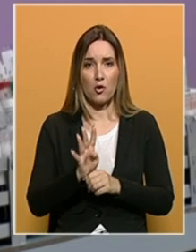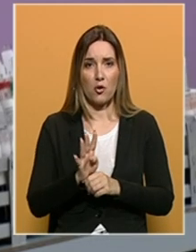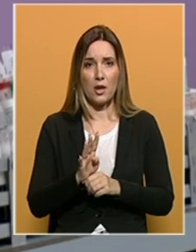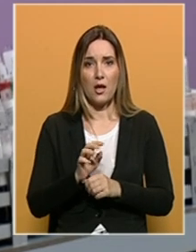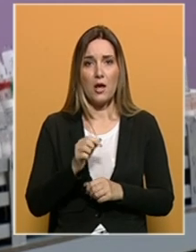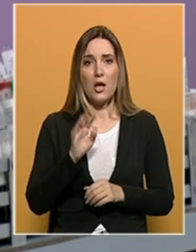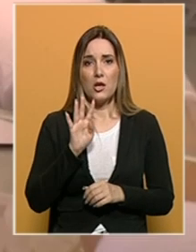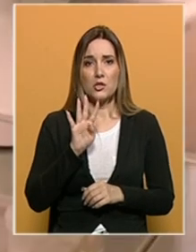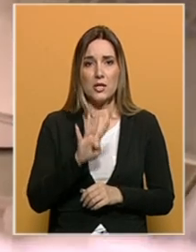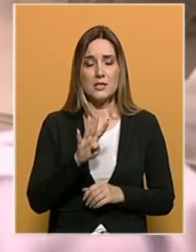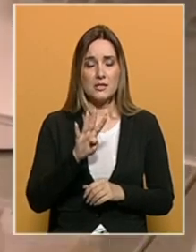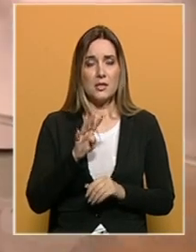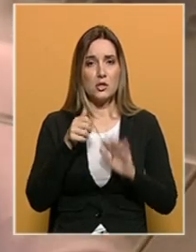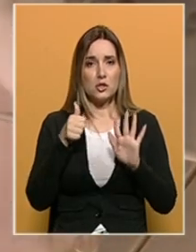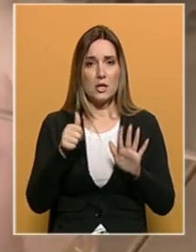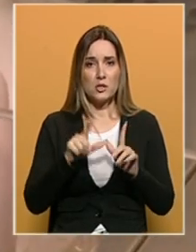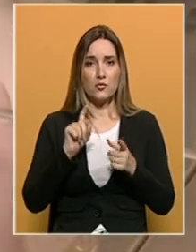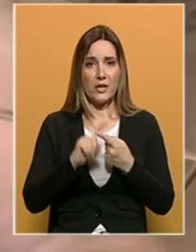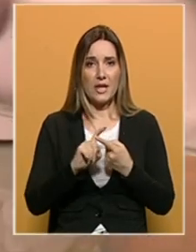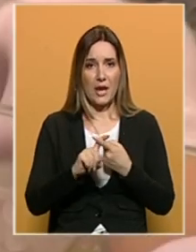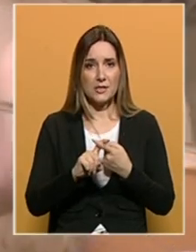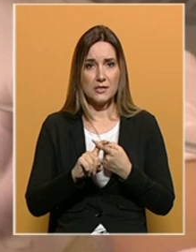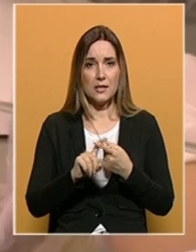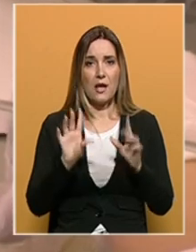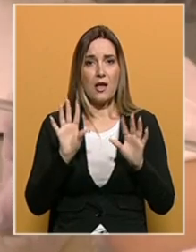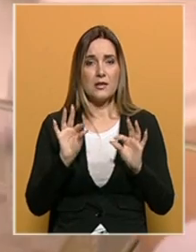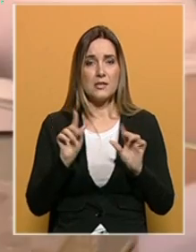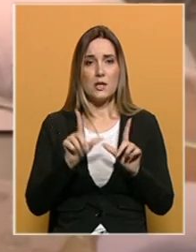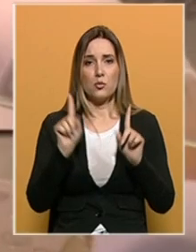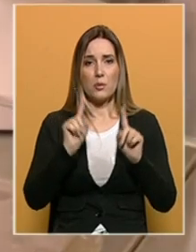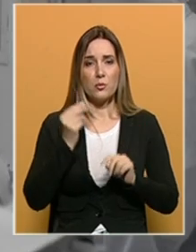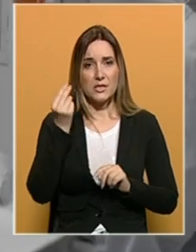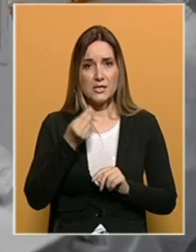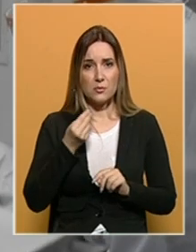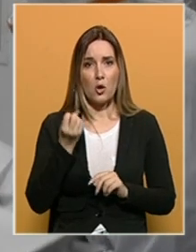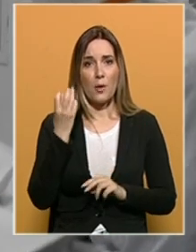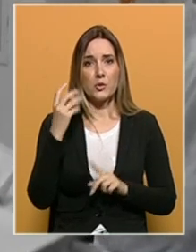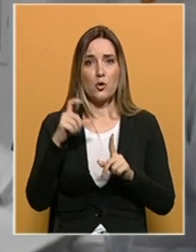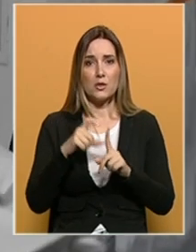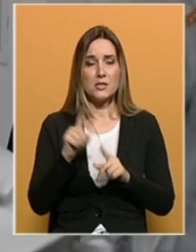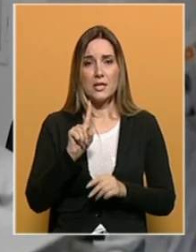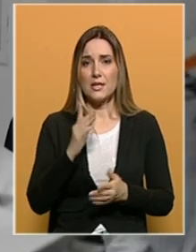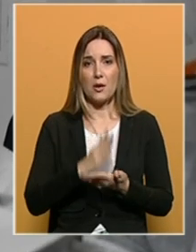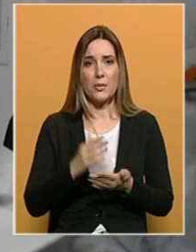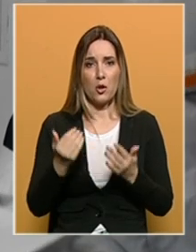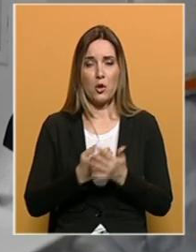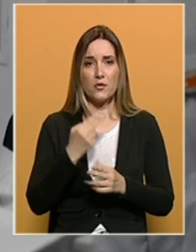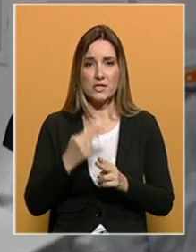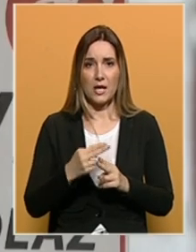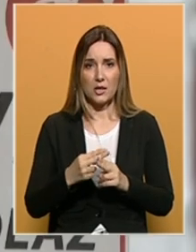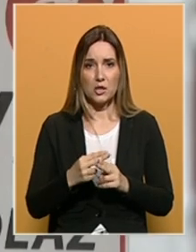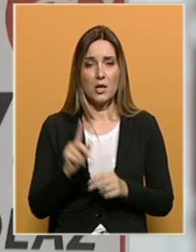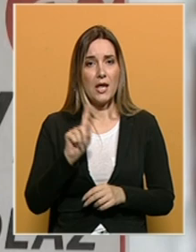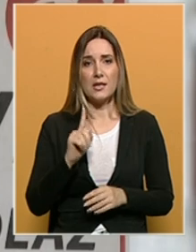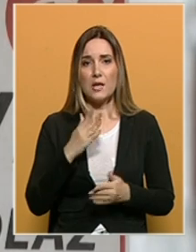koronavirusom. Od tog broja 46 u Federaciji BiH, 10 u Republici Srpskoj, a u Brčko distriktu nije bilo novozaraženih.